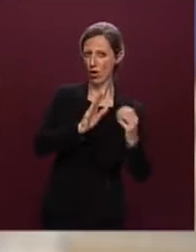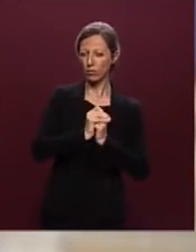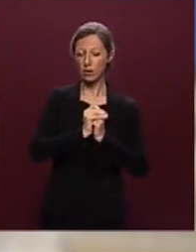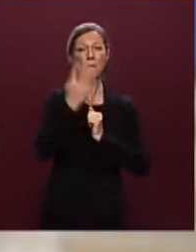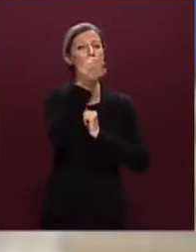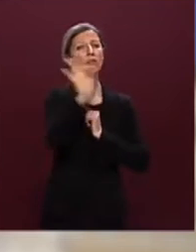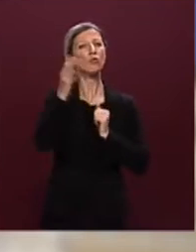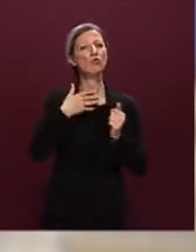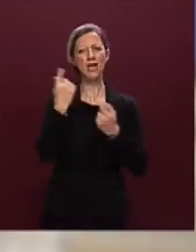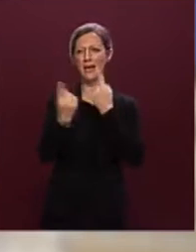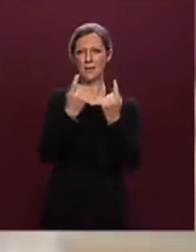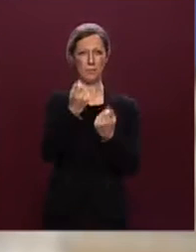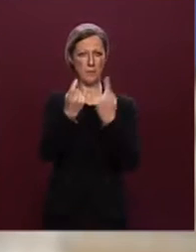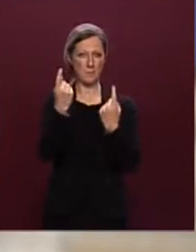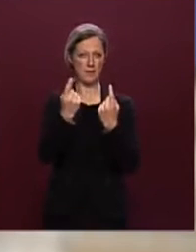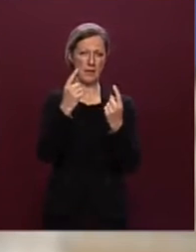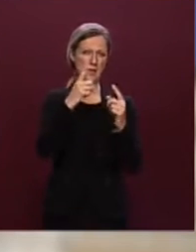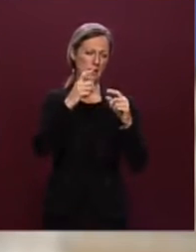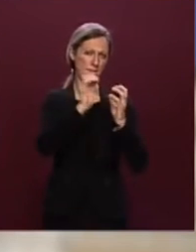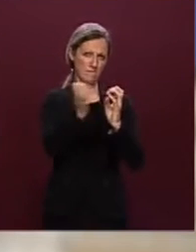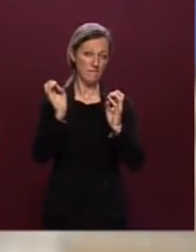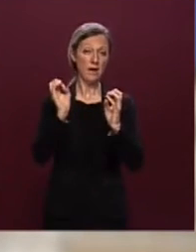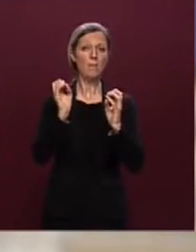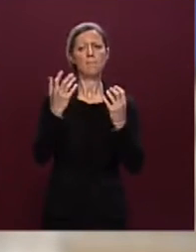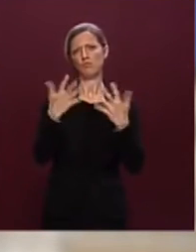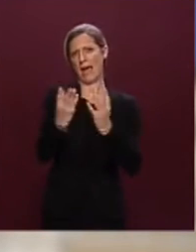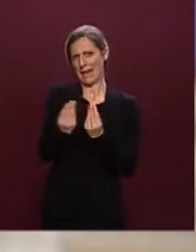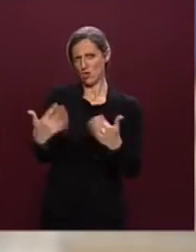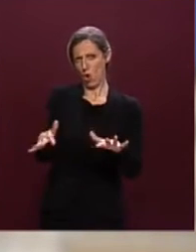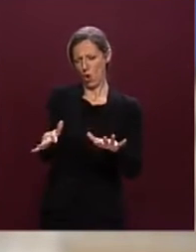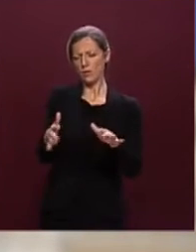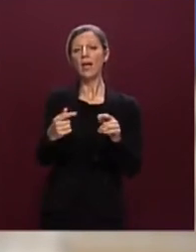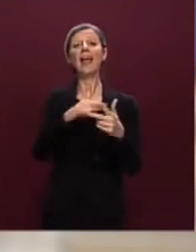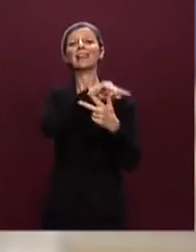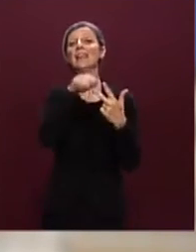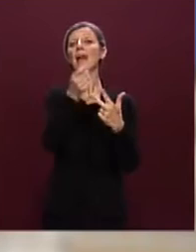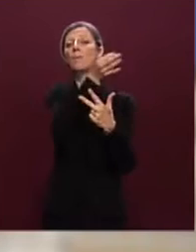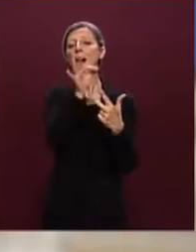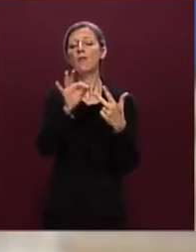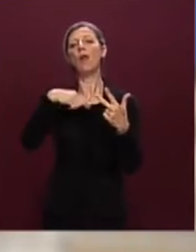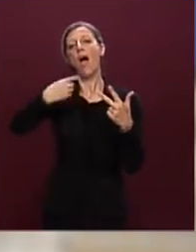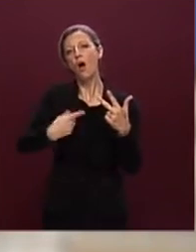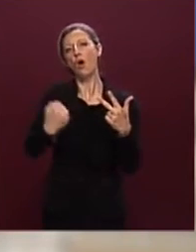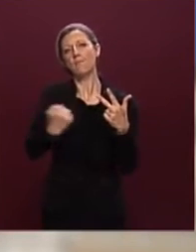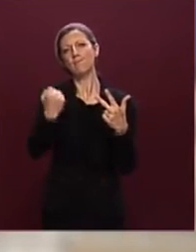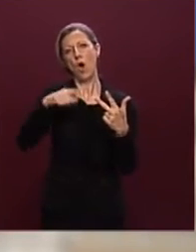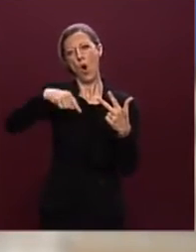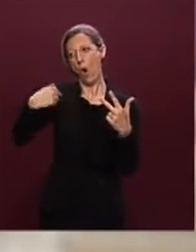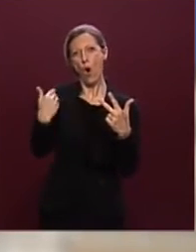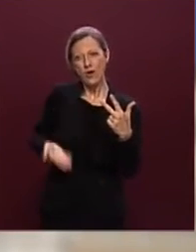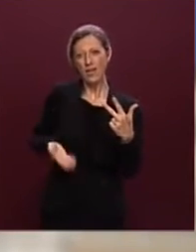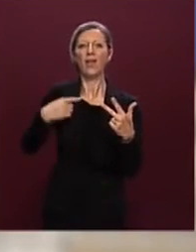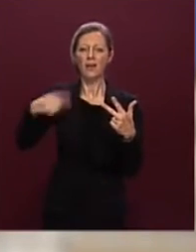questioni sollevate, sostanzialmente risolte, ce ne sono tre in modo particolare sulle quali stiamo lavorando ancora in queste ore